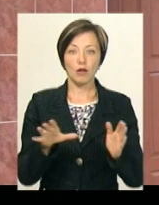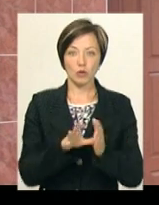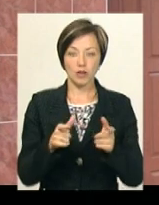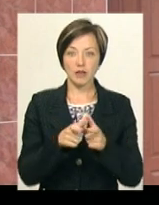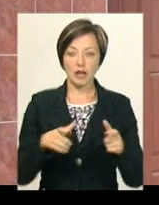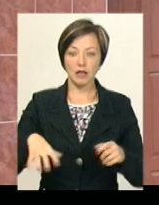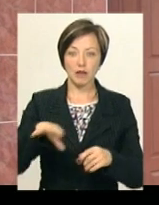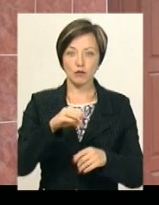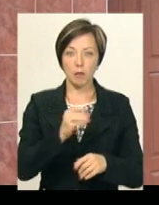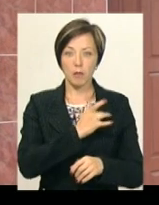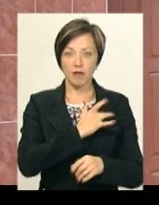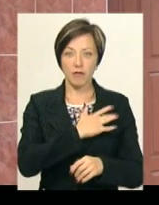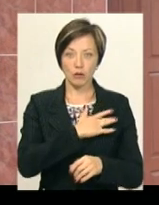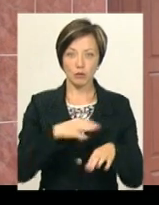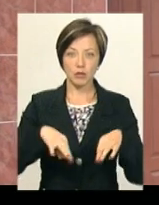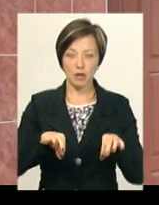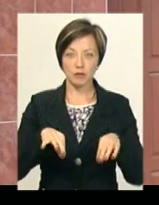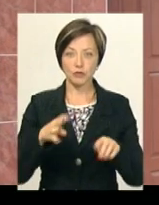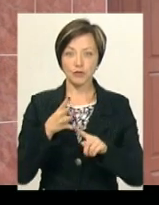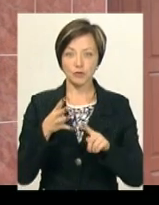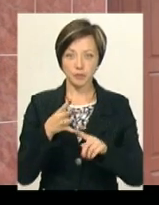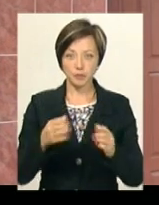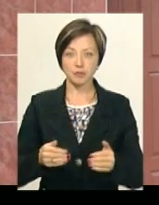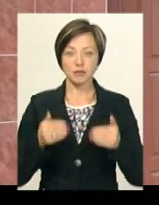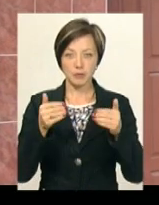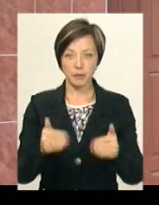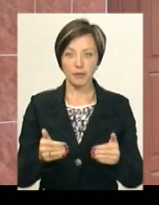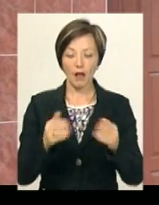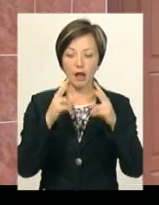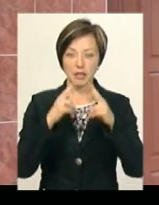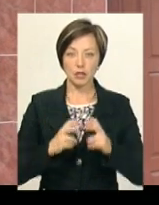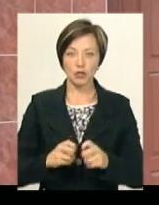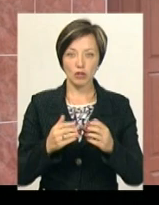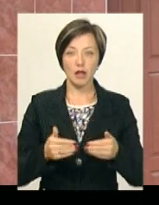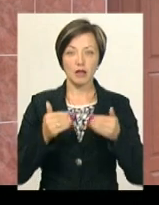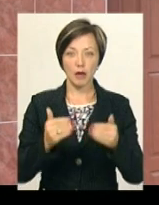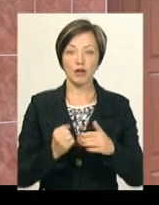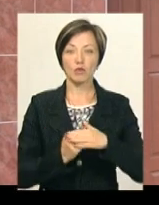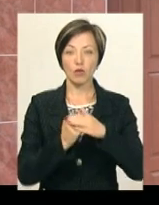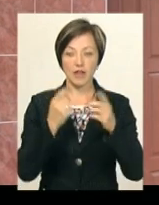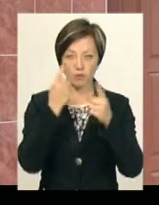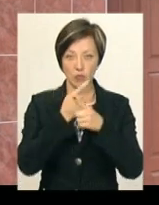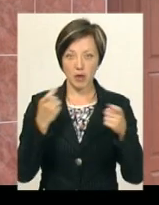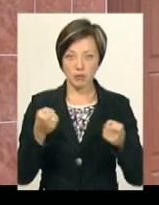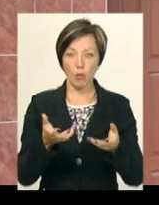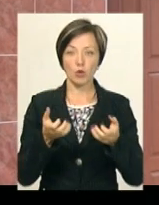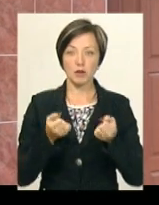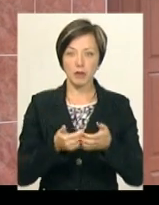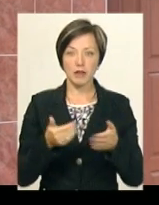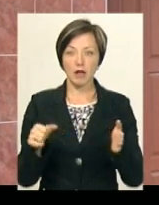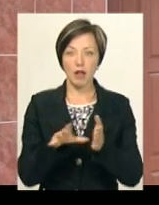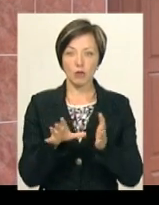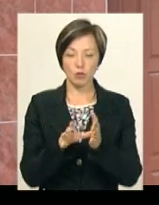квитка на всьому приватному транспорті. І четвертий етап це вже аналітичний етап, це на основі тої інформації, яку ми отримуємо від